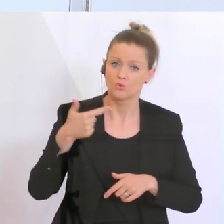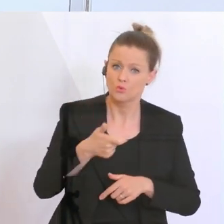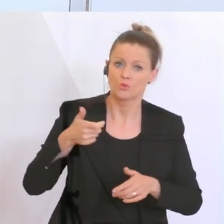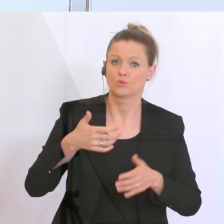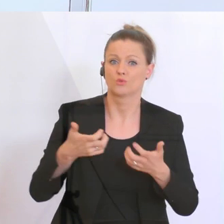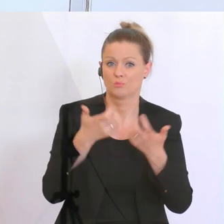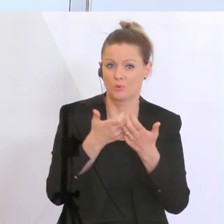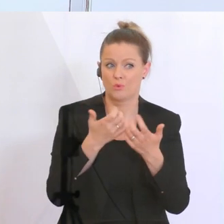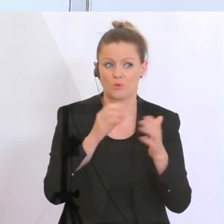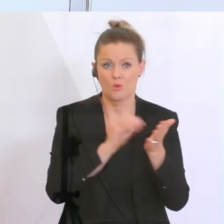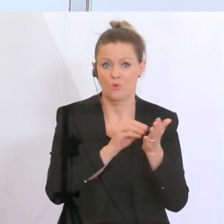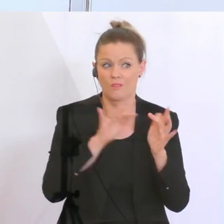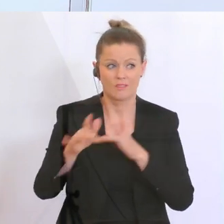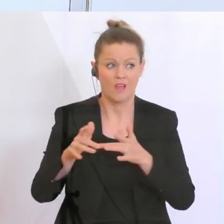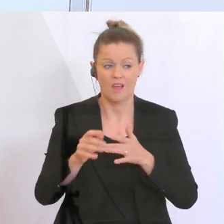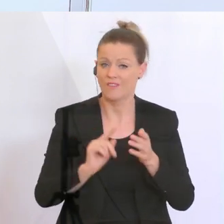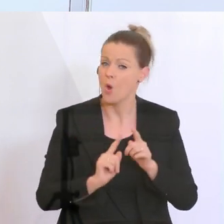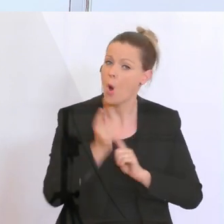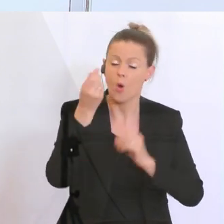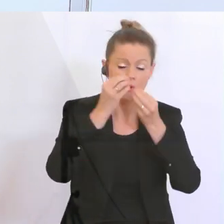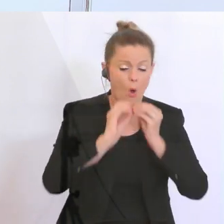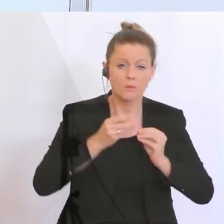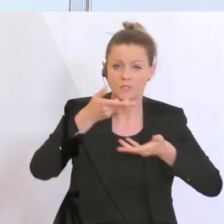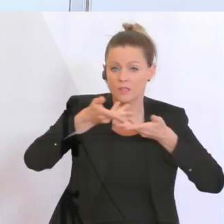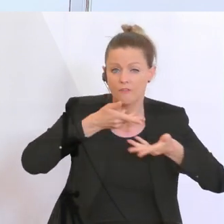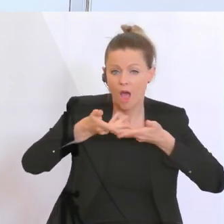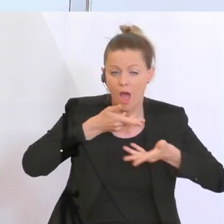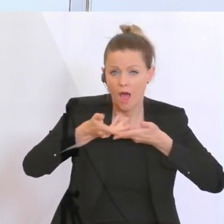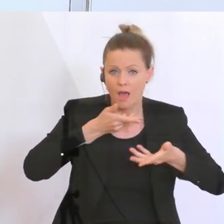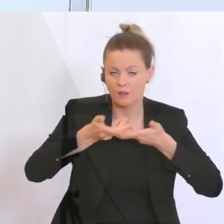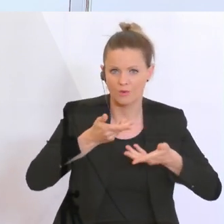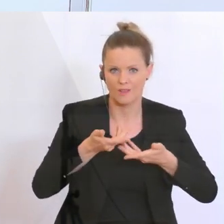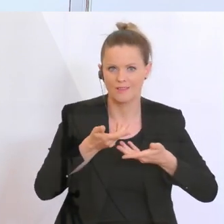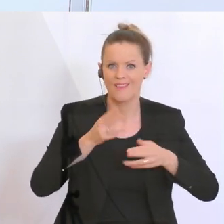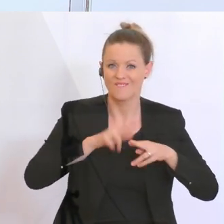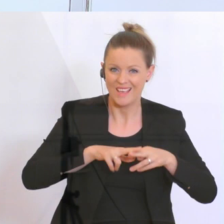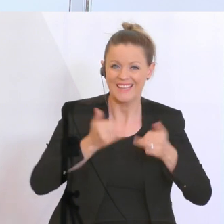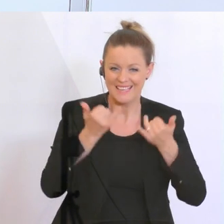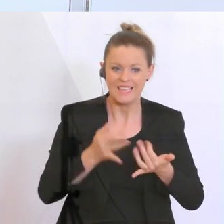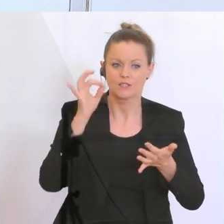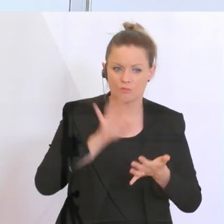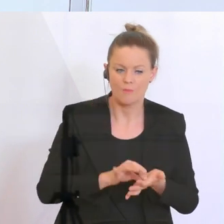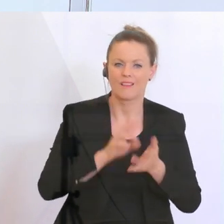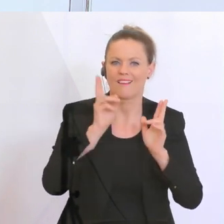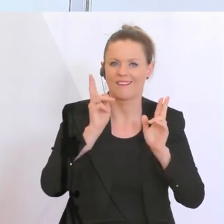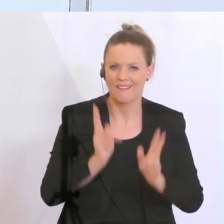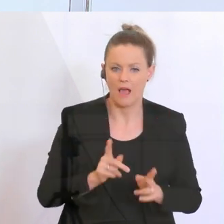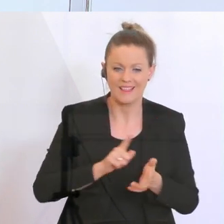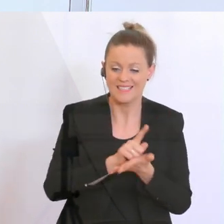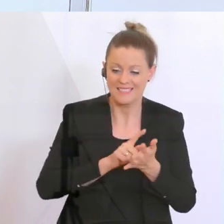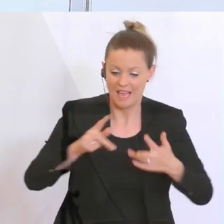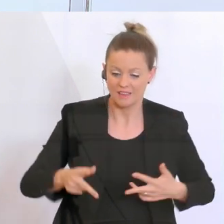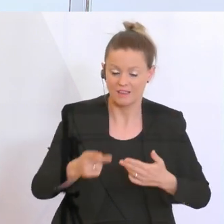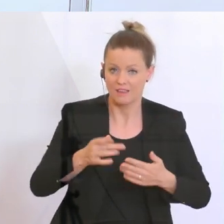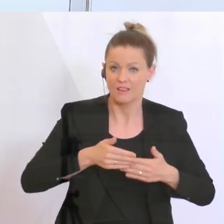Das sind hochkomplexe Verhandlungen. Das würde den Prozess wesentlich vereinfachen, wenn wir darauf derzeit in der Krise, temporär, solange die